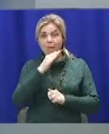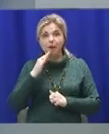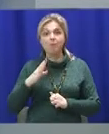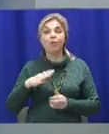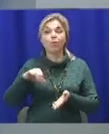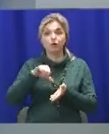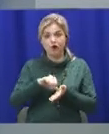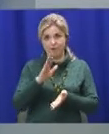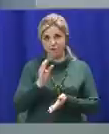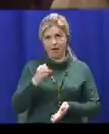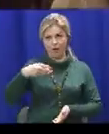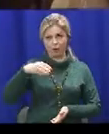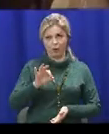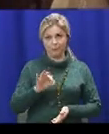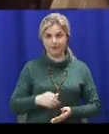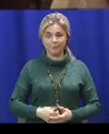далі у відеоматеріалі.